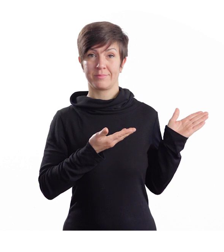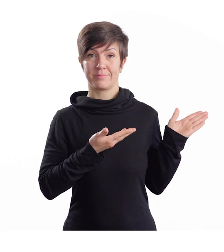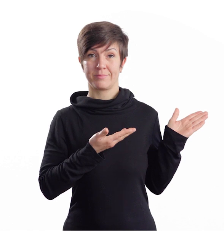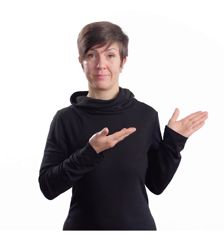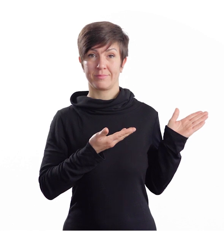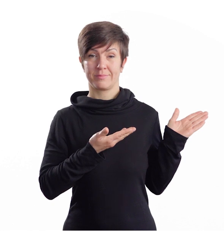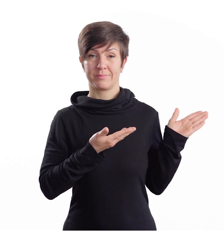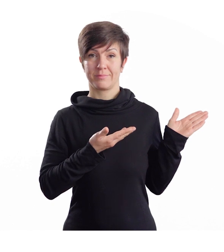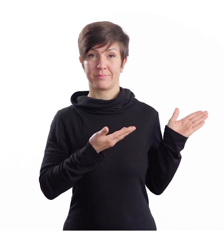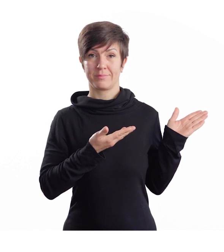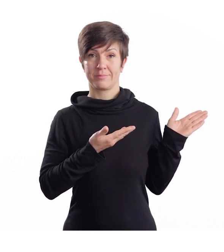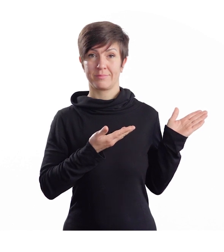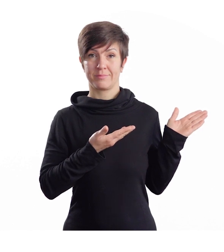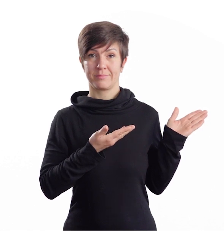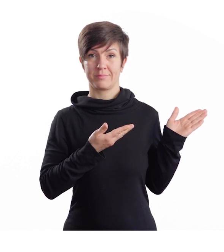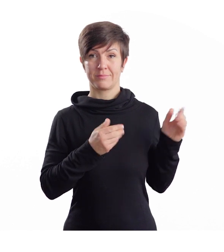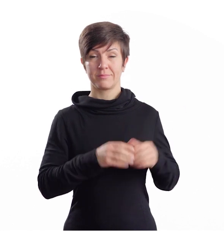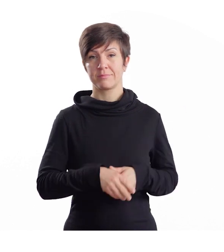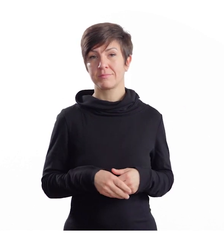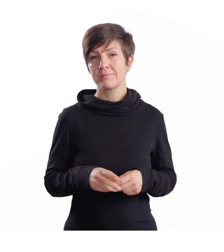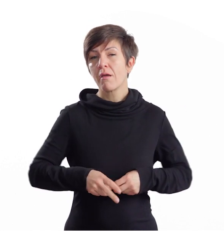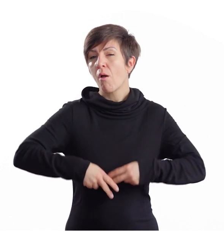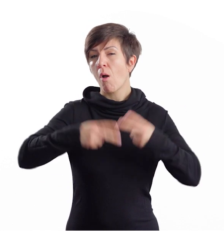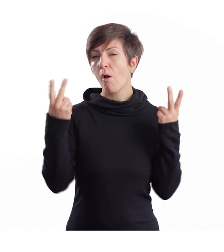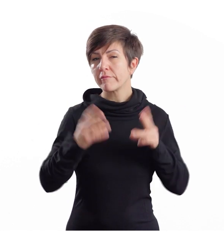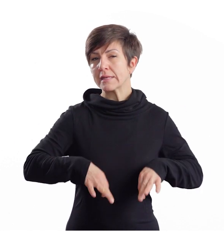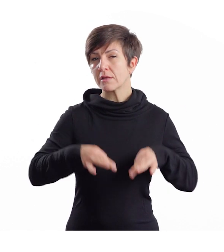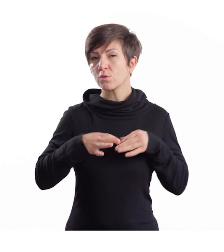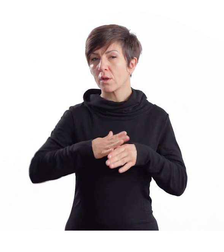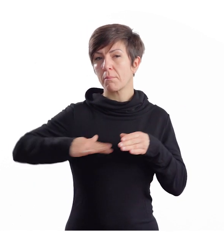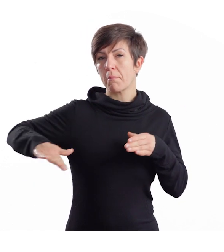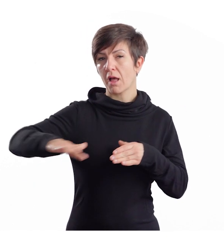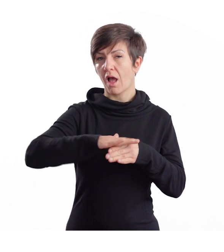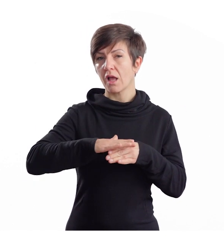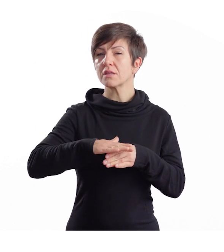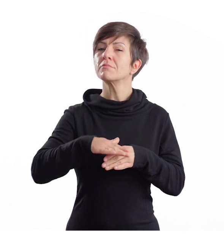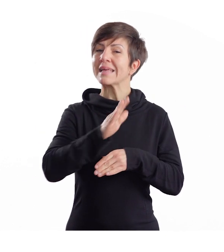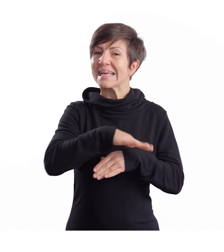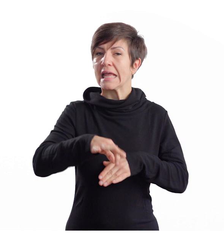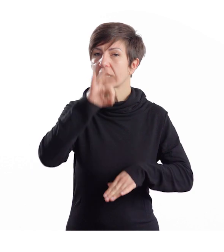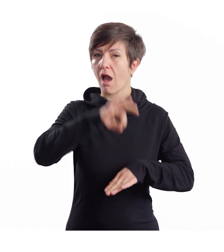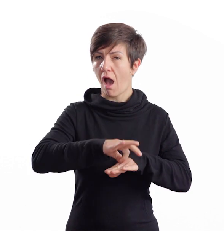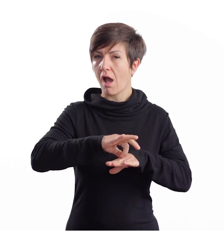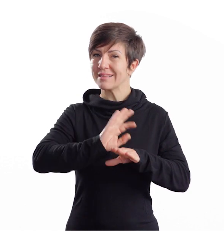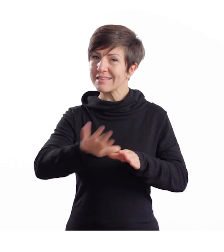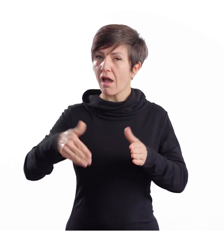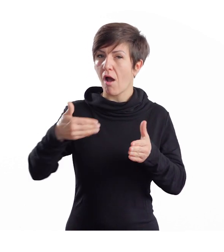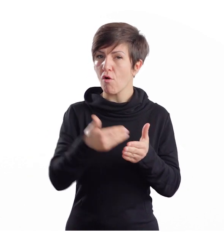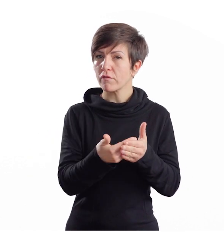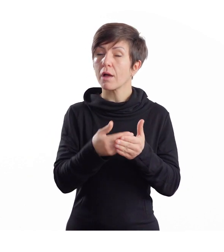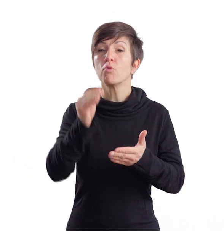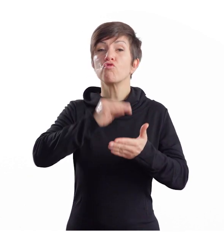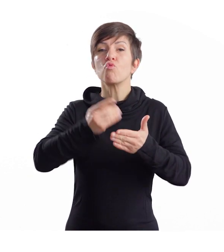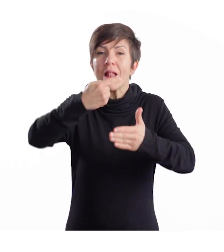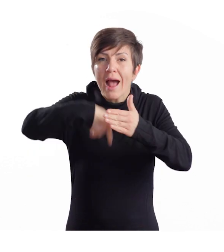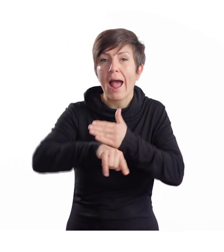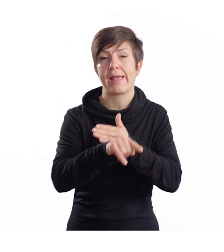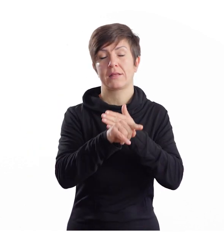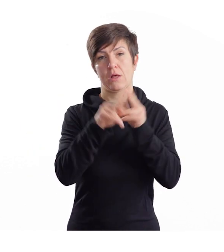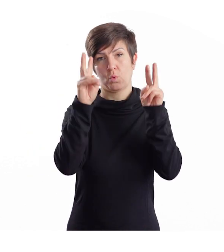durch frühe Prävention in Stadt und Landkreis Göttingen. Als Kinderarzt ist man im öffentlichen Gesundheitswesen für die